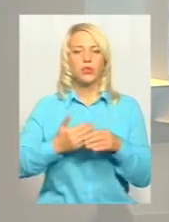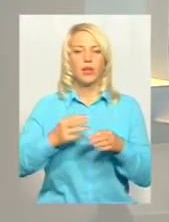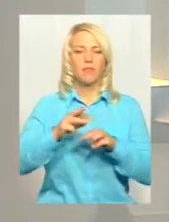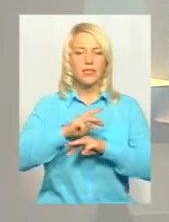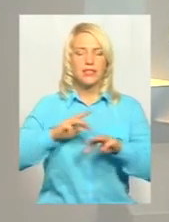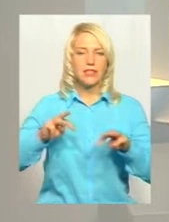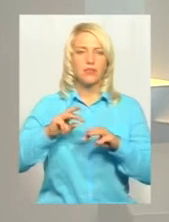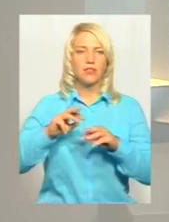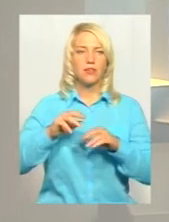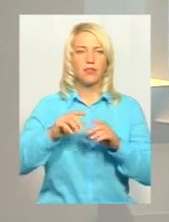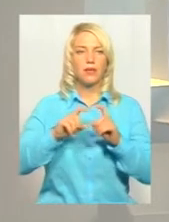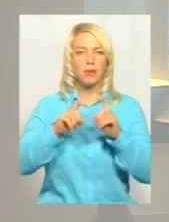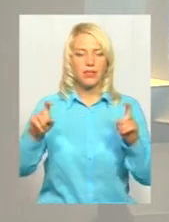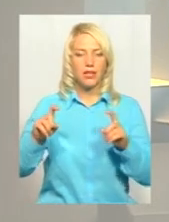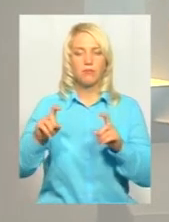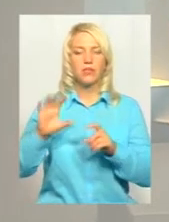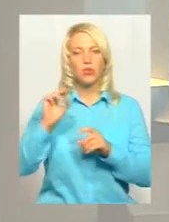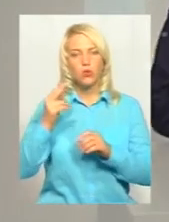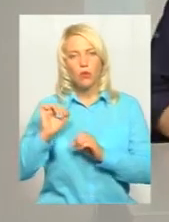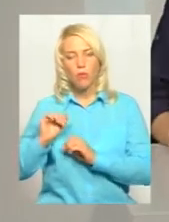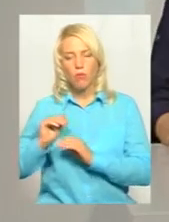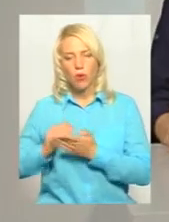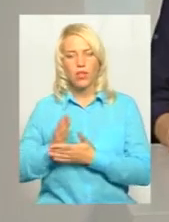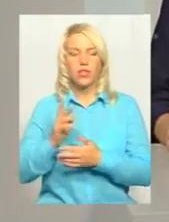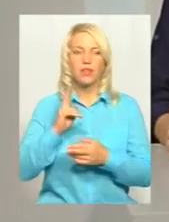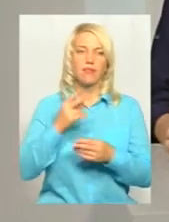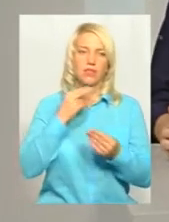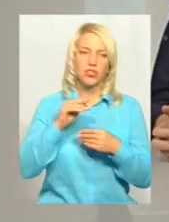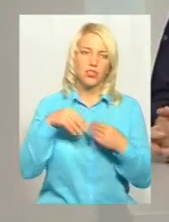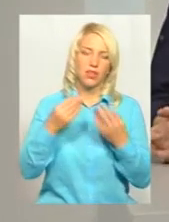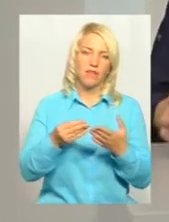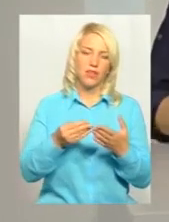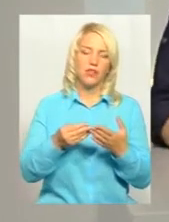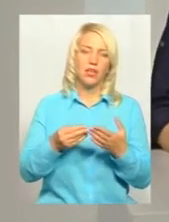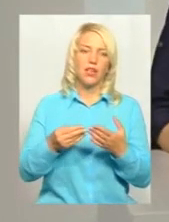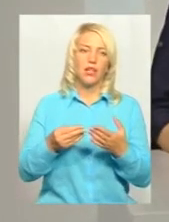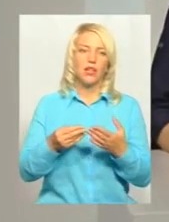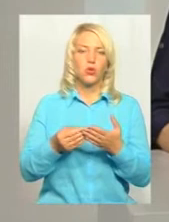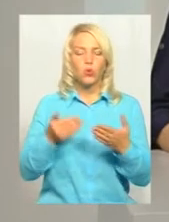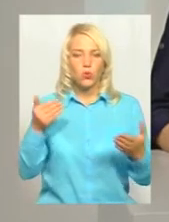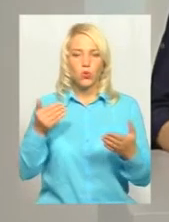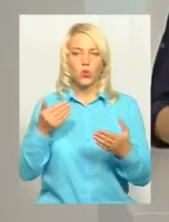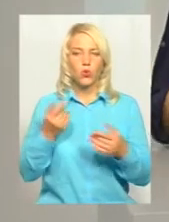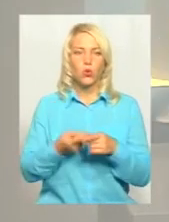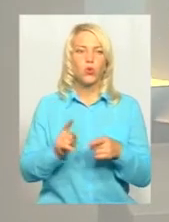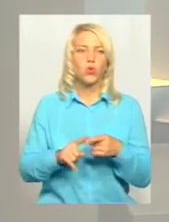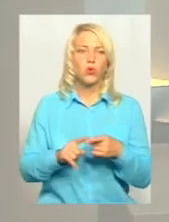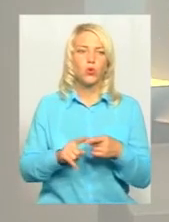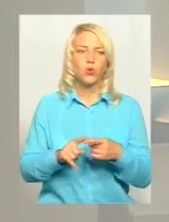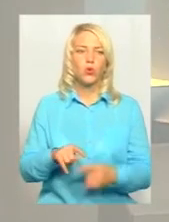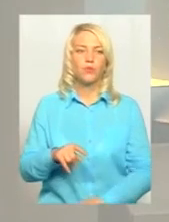краще матері давати все ж таки в пологовому будинку чи до того пакунок? Тому що ми ж розуміємо, що є... Ви маєте на увазі до того пакунок?